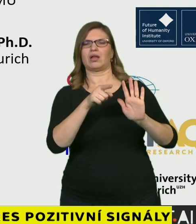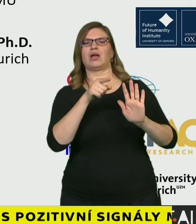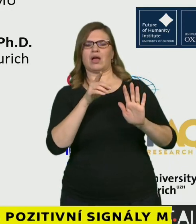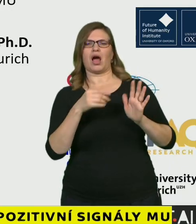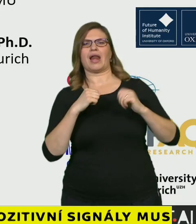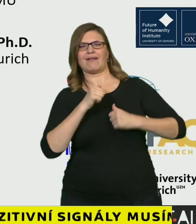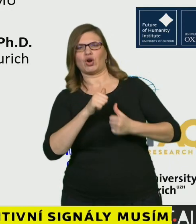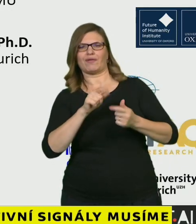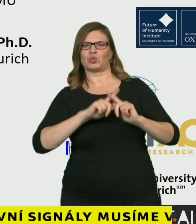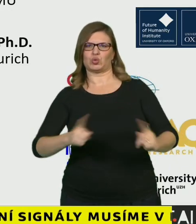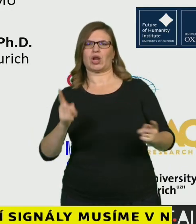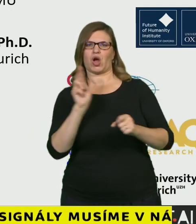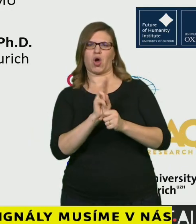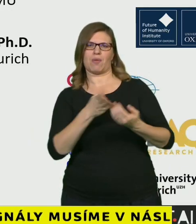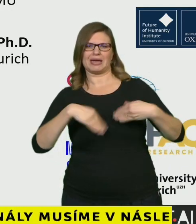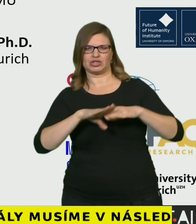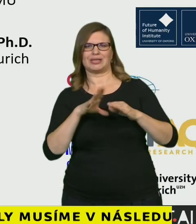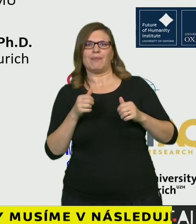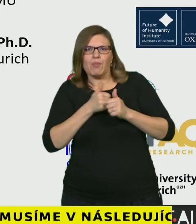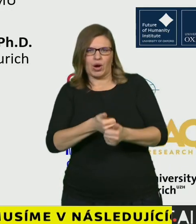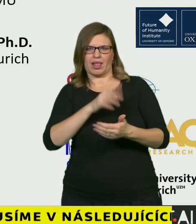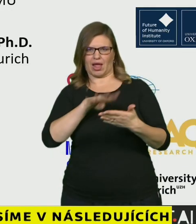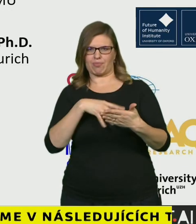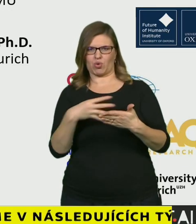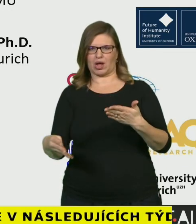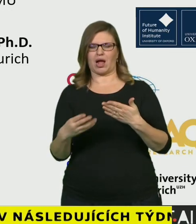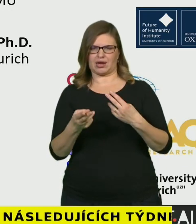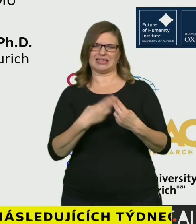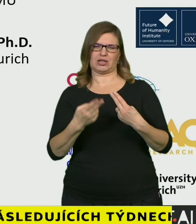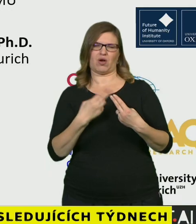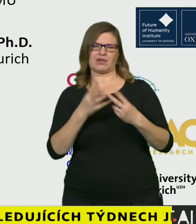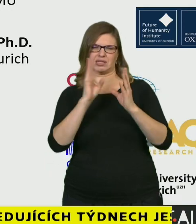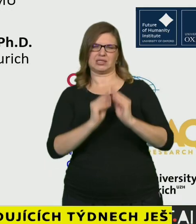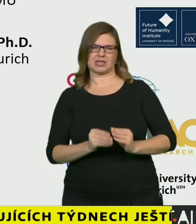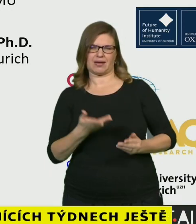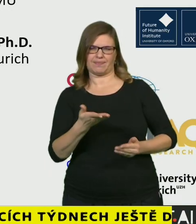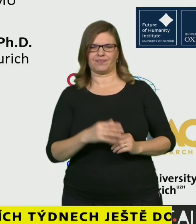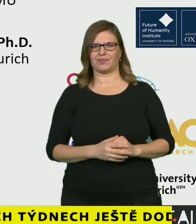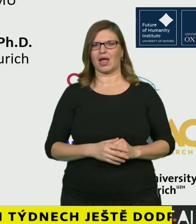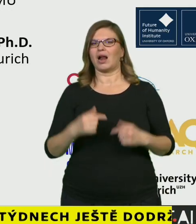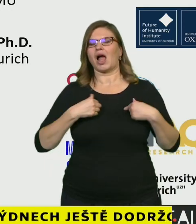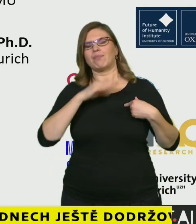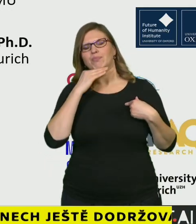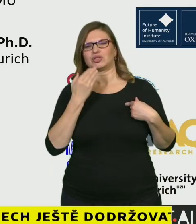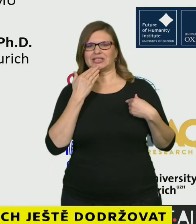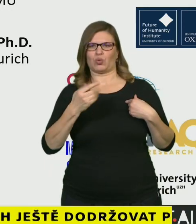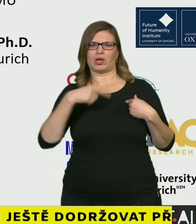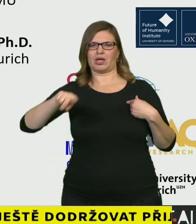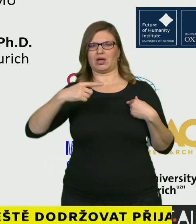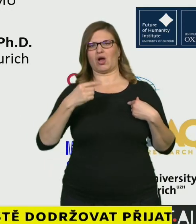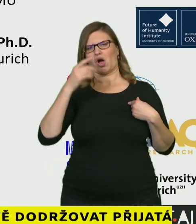sešla a koncem zem podílela tato skupina odborníků a já jim za to velmi děkuji.